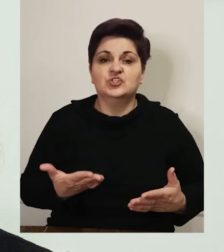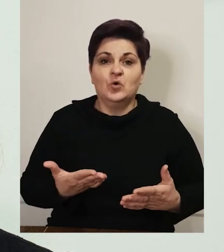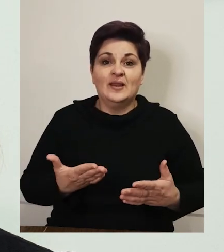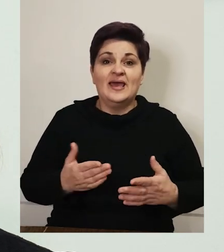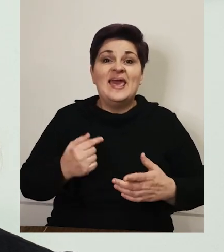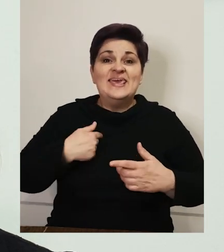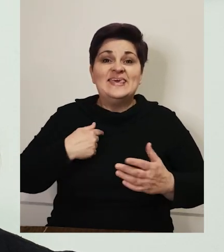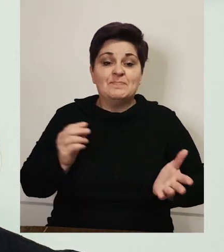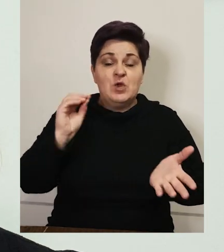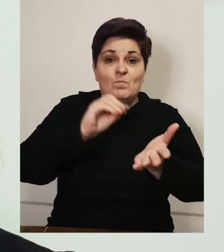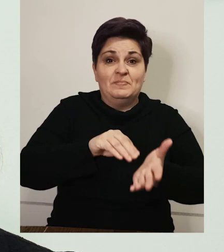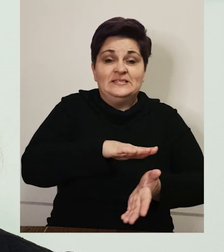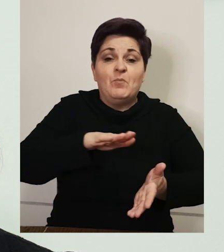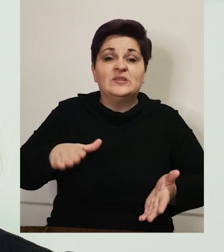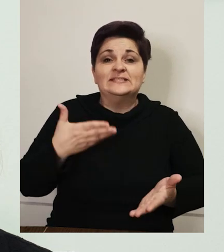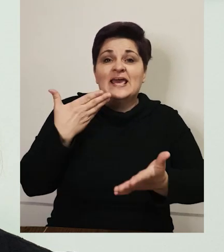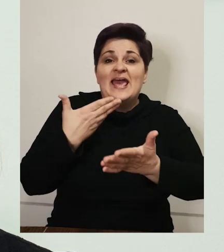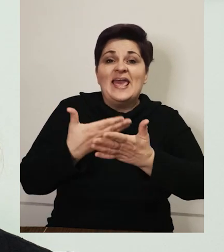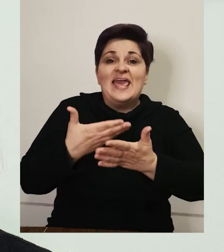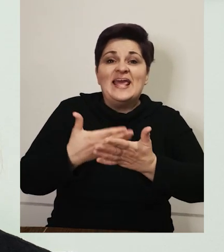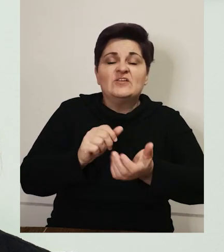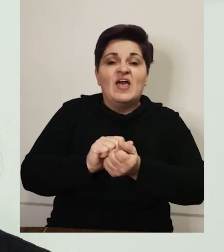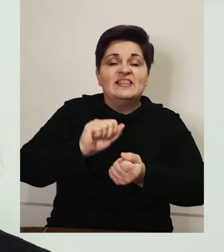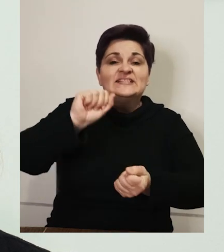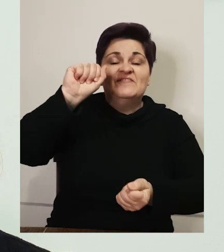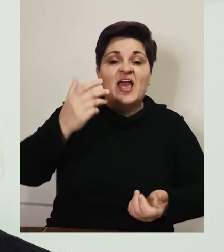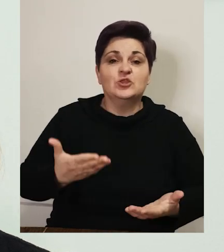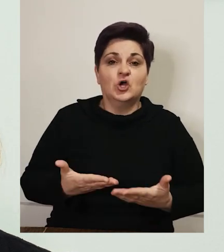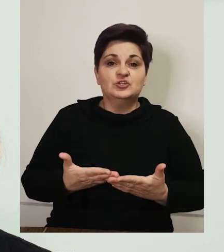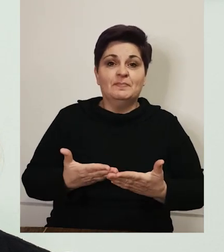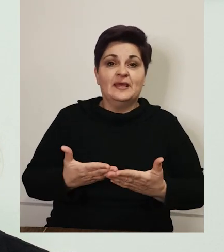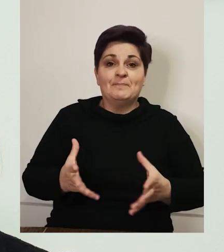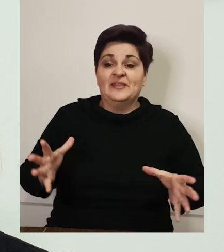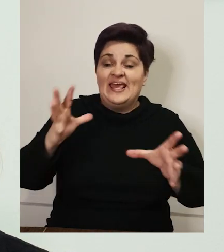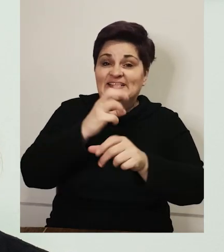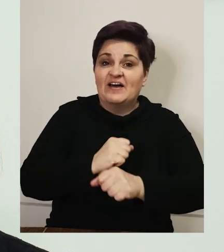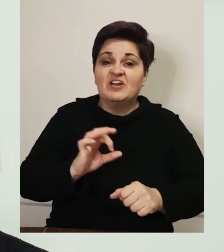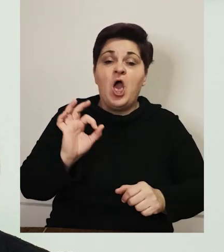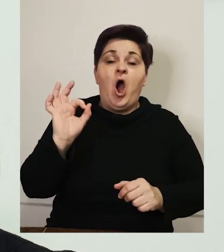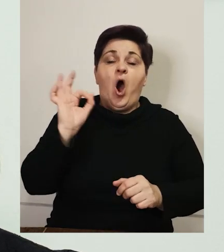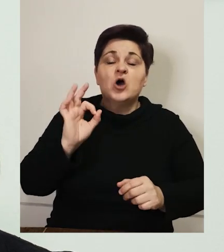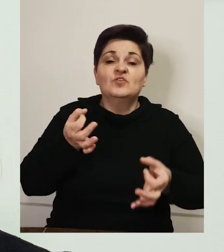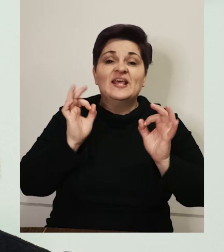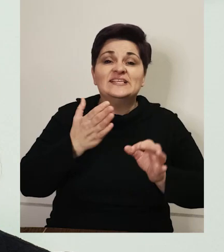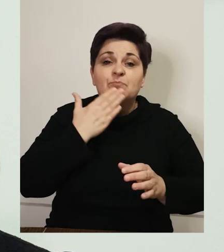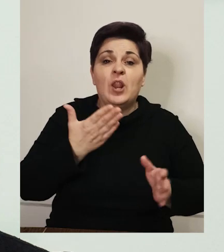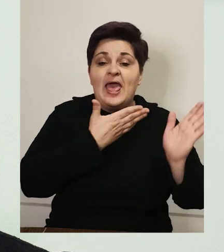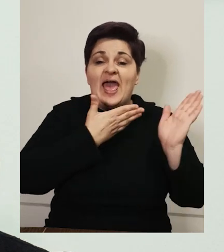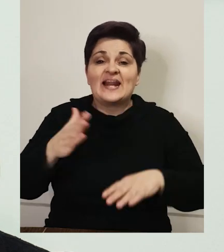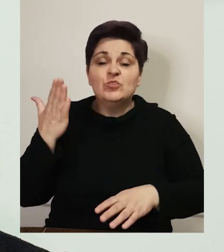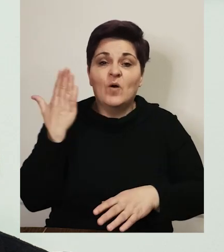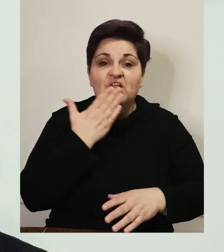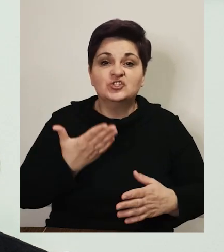škola, iz osnovnih, jer mi upisujemo djecu na osnovu svjedočbi završene